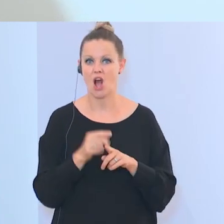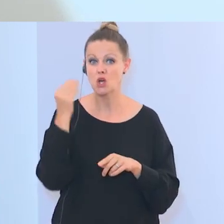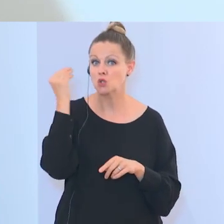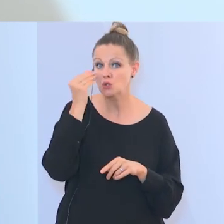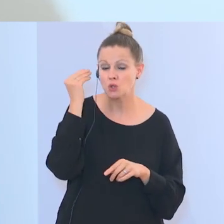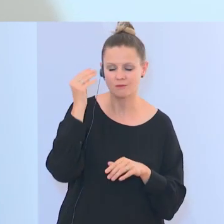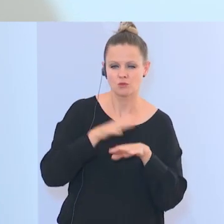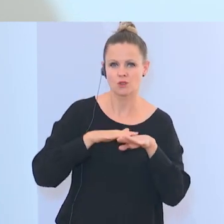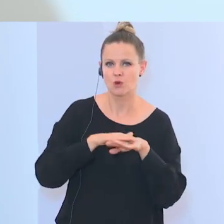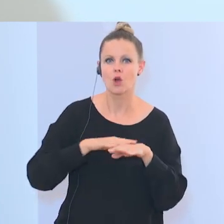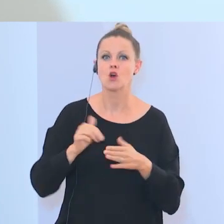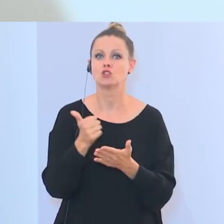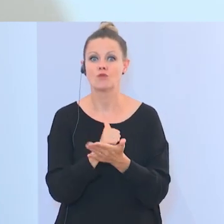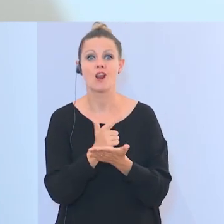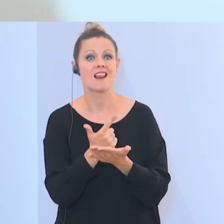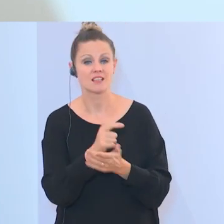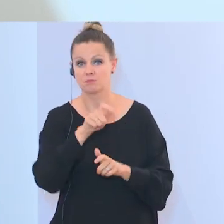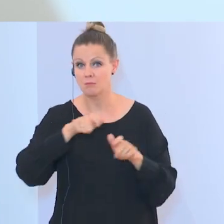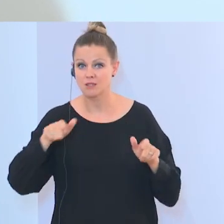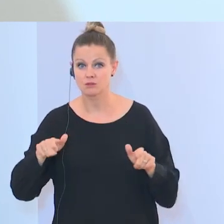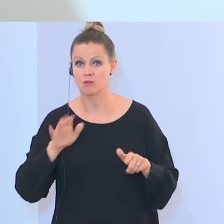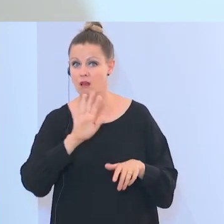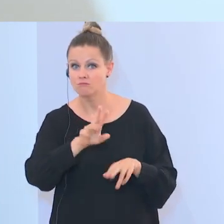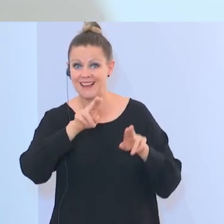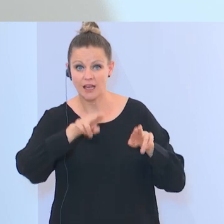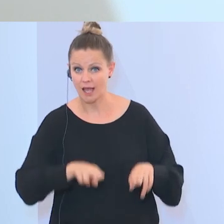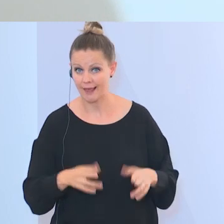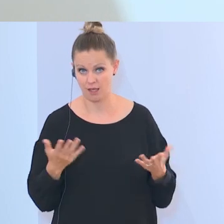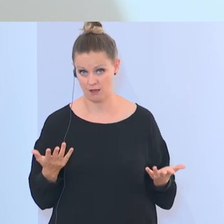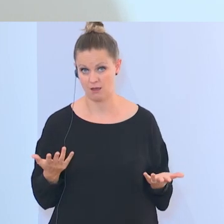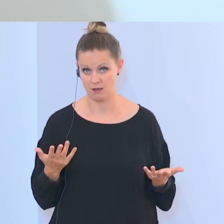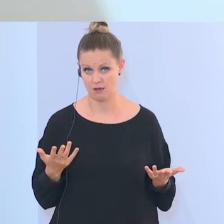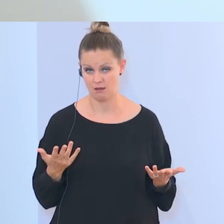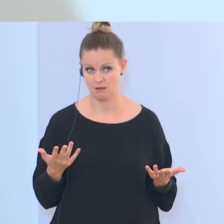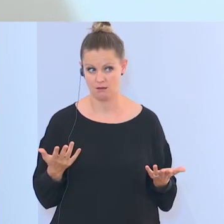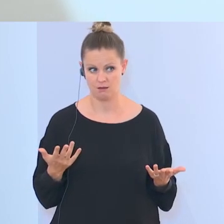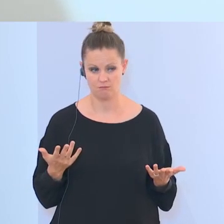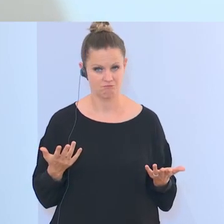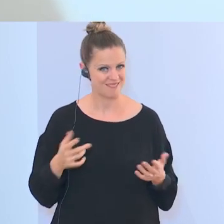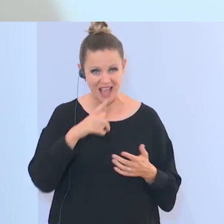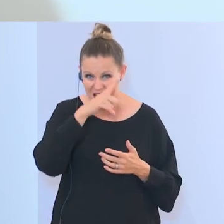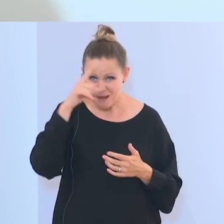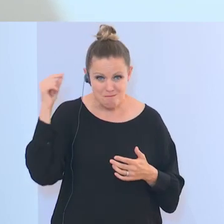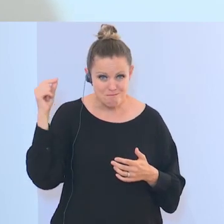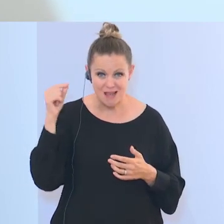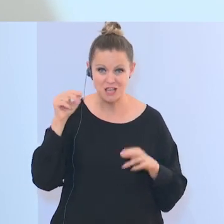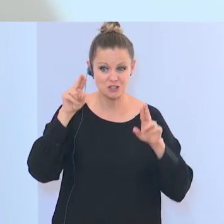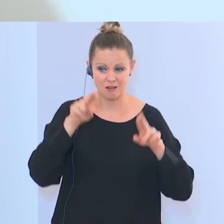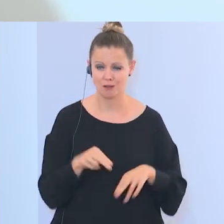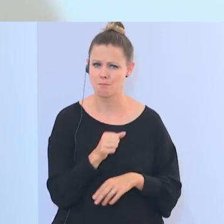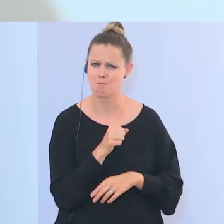und Lesben. Viele dieser Dinge sind nicht vereinbar mit den Menschenrechten und der